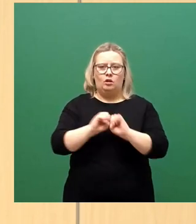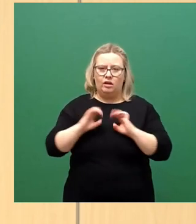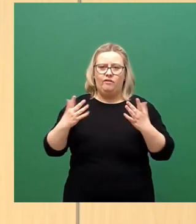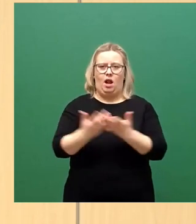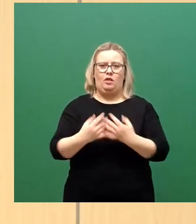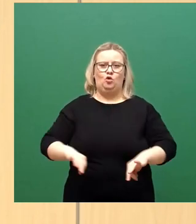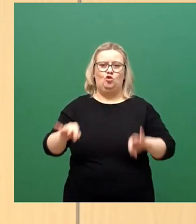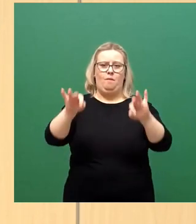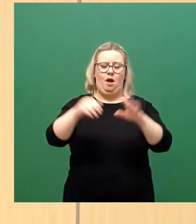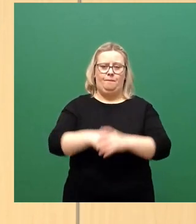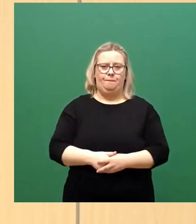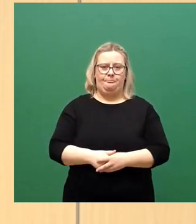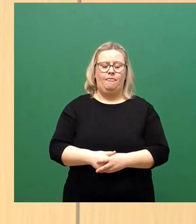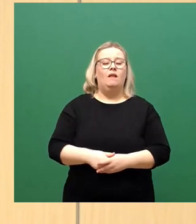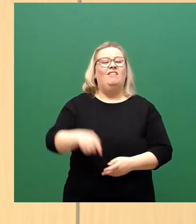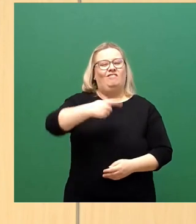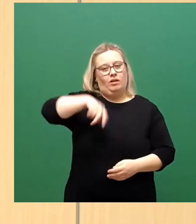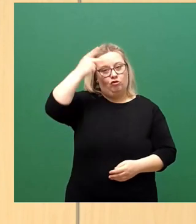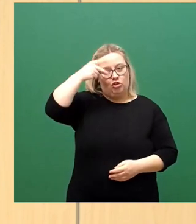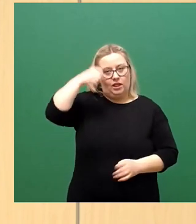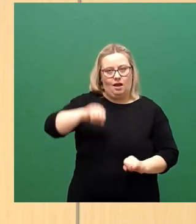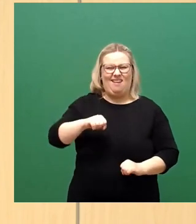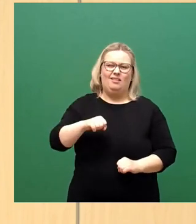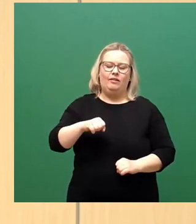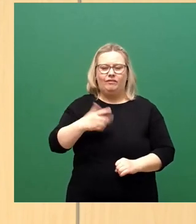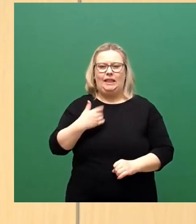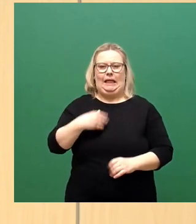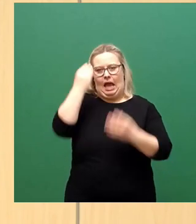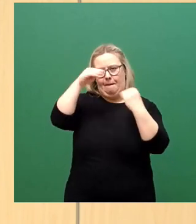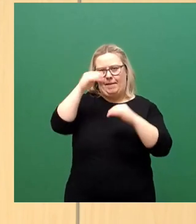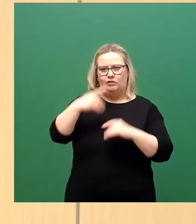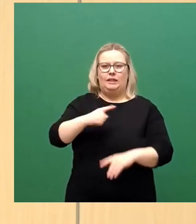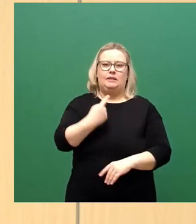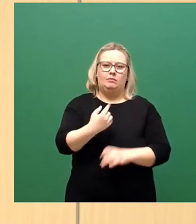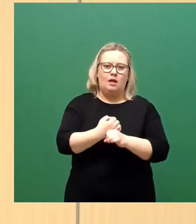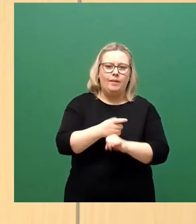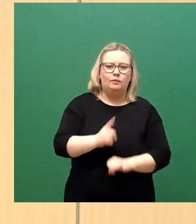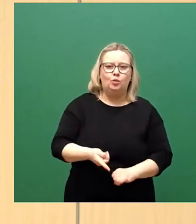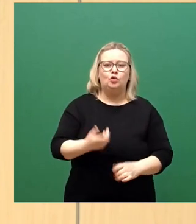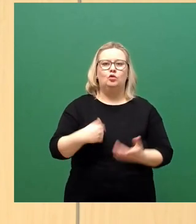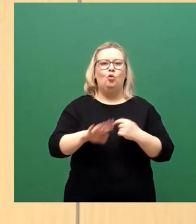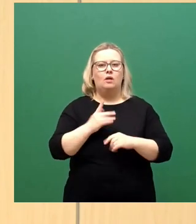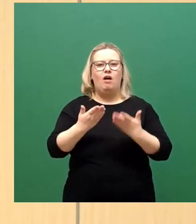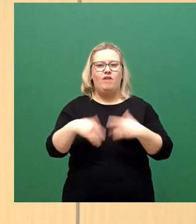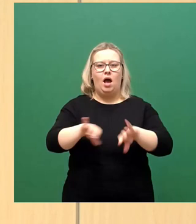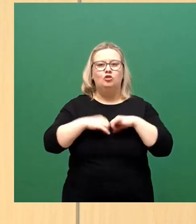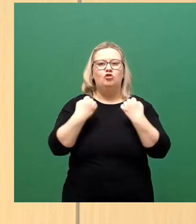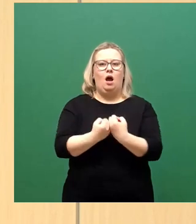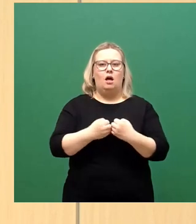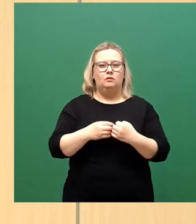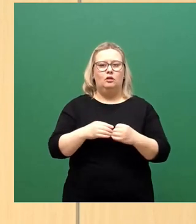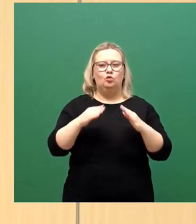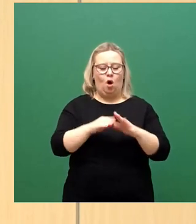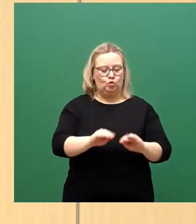Wir verstehen, dass viele Eltern zögern, ihre Kinder abzumelden, weil sie selber arbeiten müssen und der Freistaat die Unterrichtung zu Hause gerade nicht